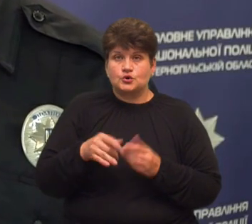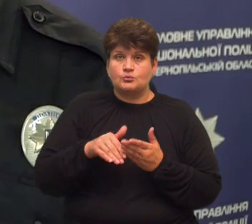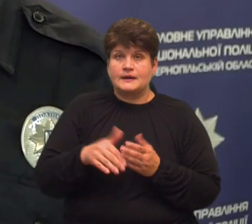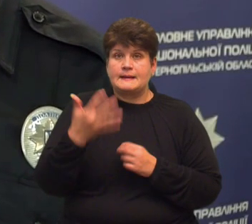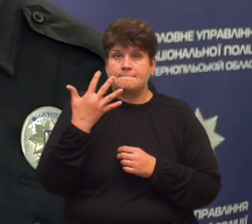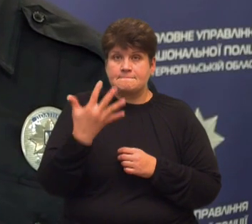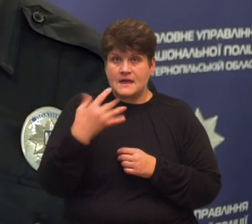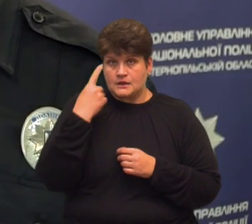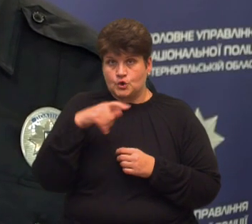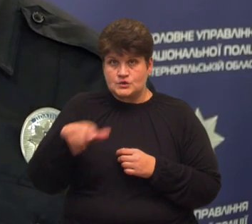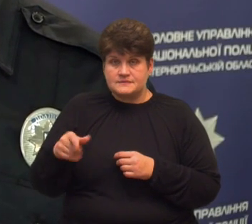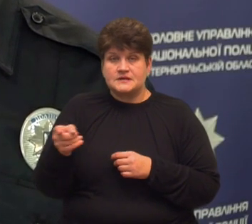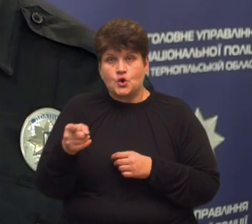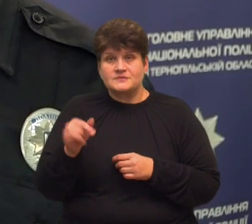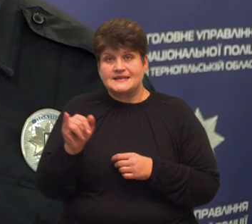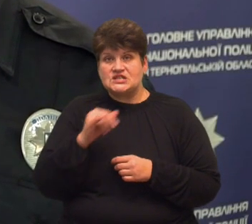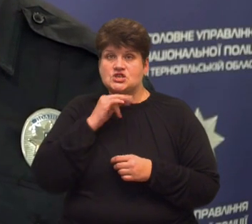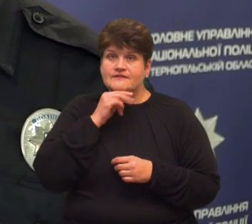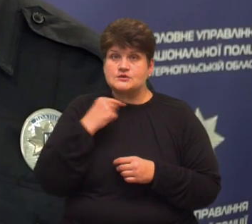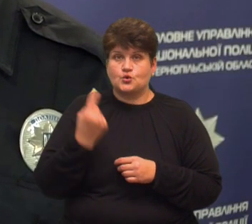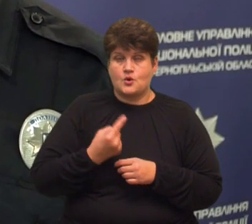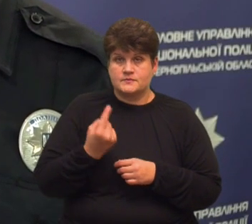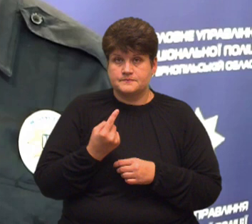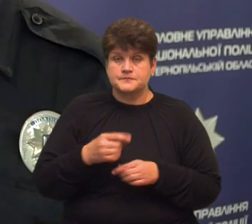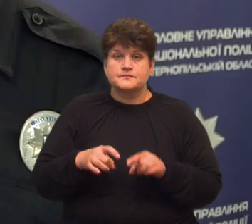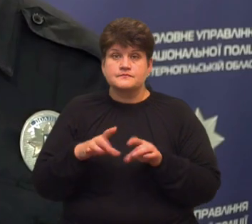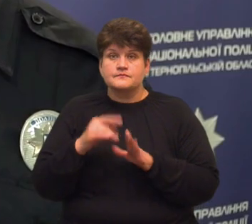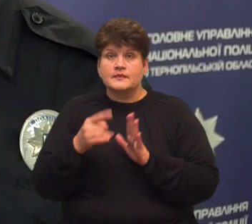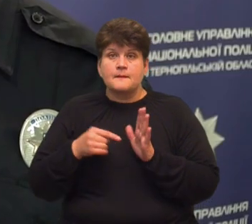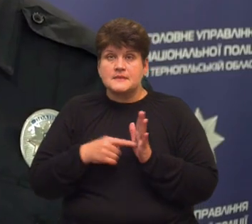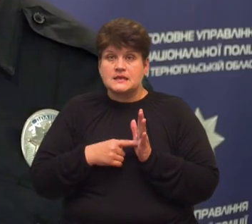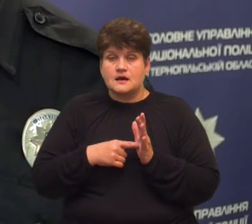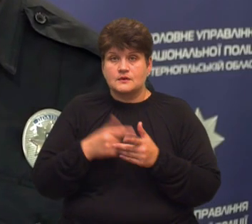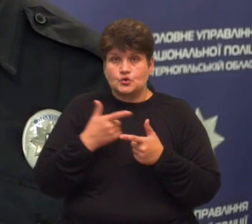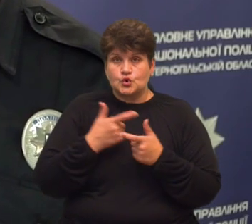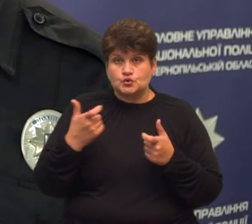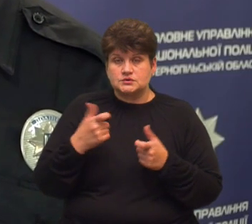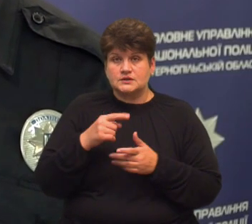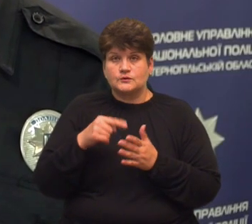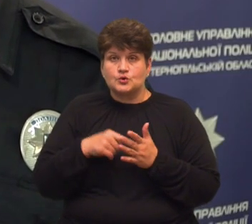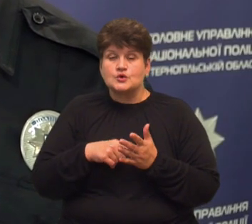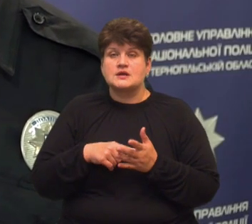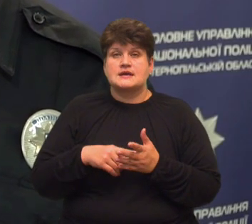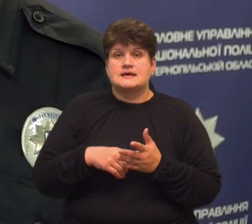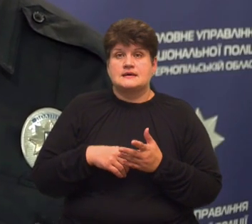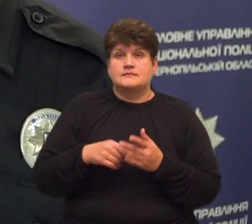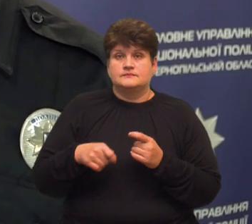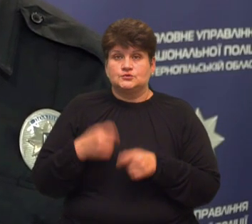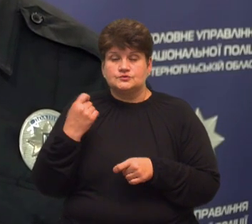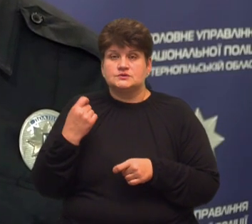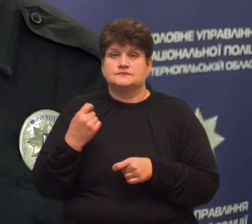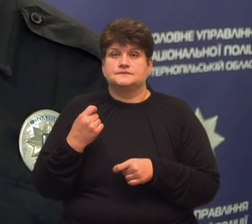осіб з Тернопільської та Чернівецької області. Вирішується питання про оголошення підозри усім учасникам злочинної групи